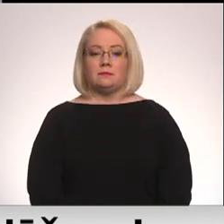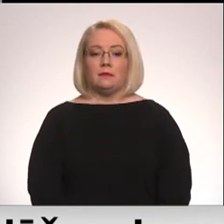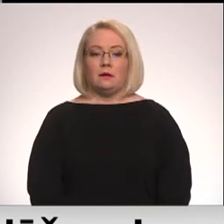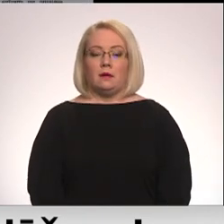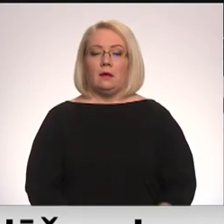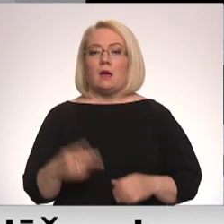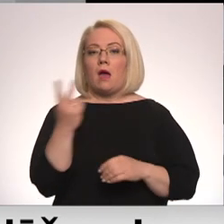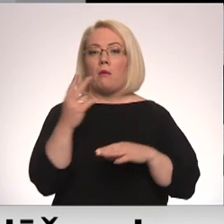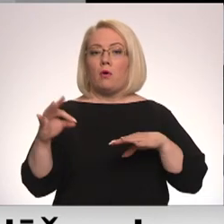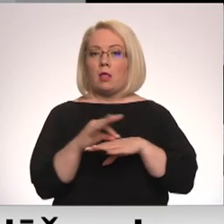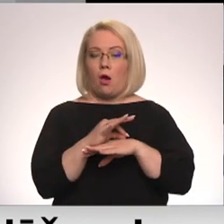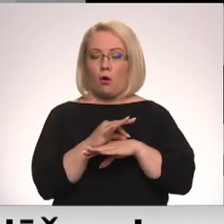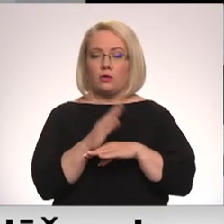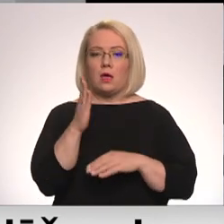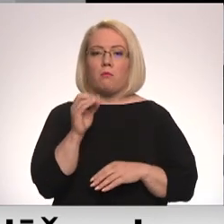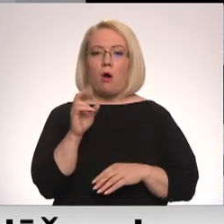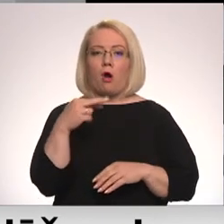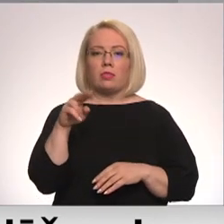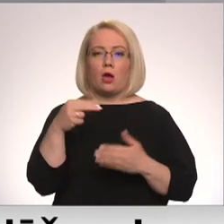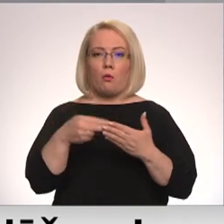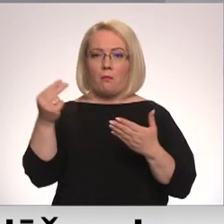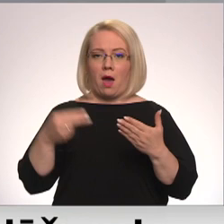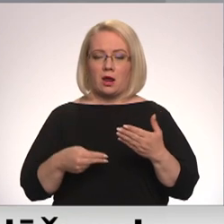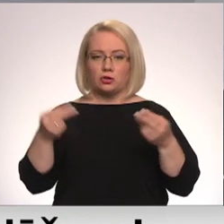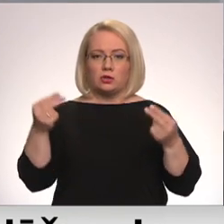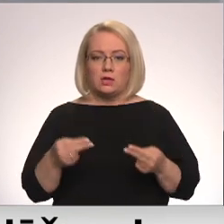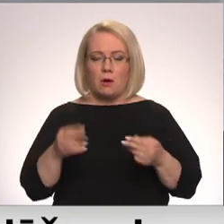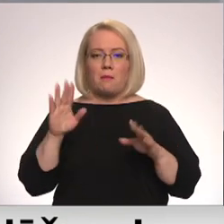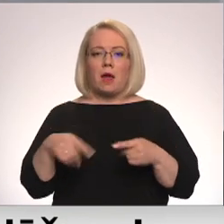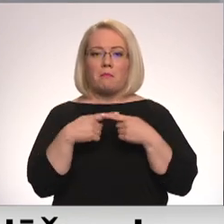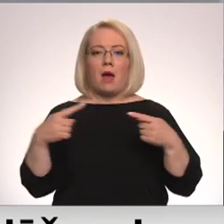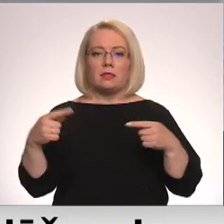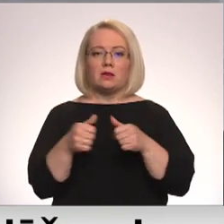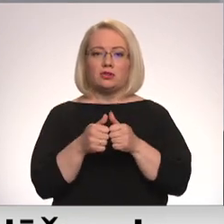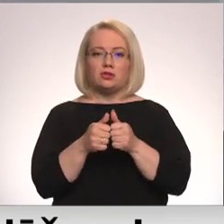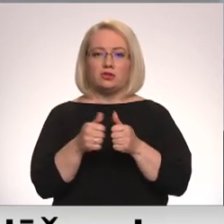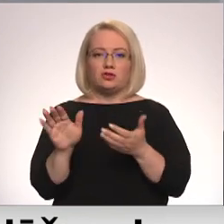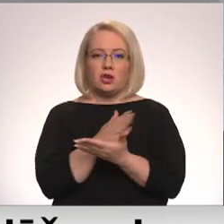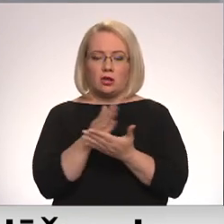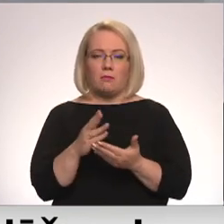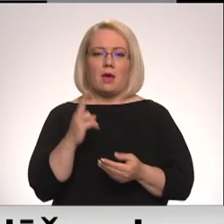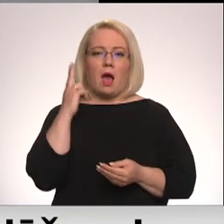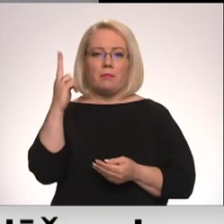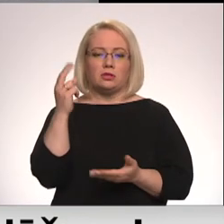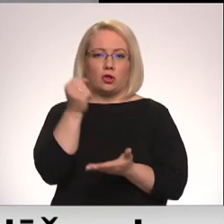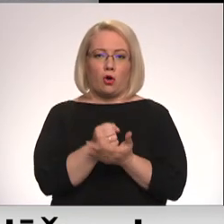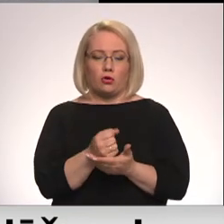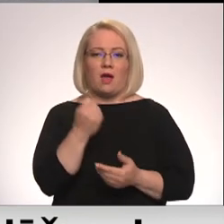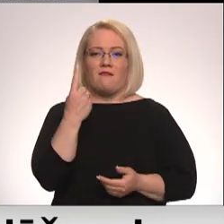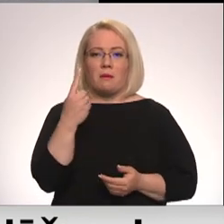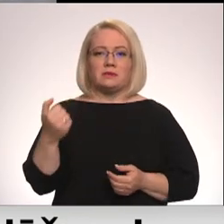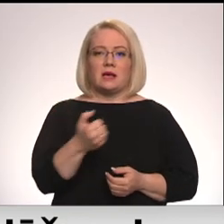Abu laulāto Mārtiņu un Ievus Bondaru parakstus līgumu par mantas šķirtību tikuši apliecināt pie notāris 11 gadus pēc